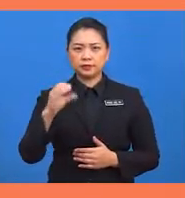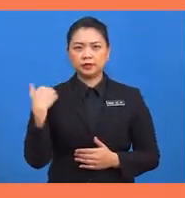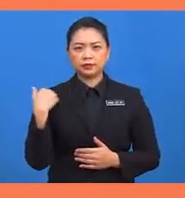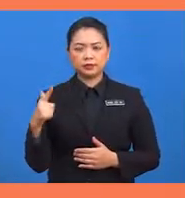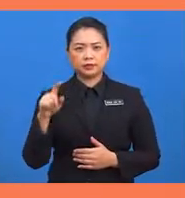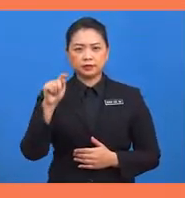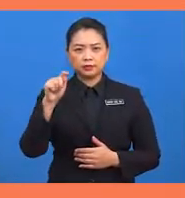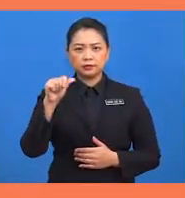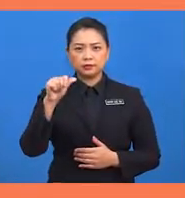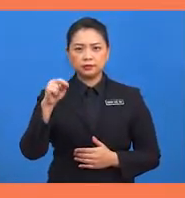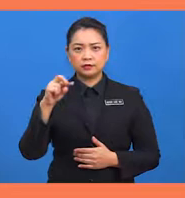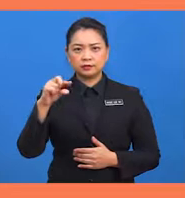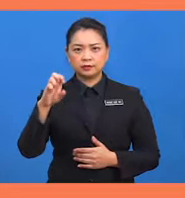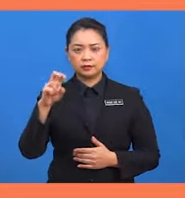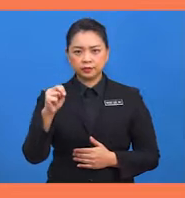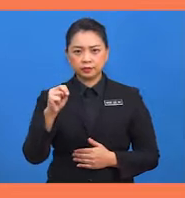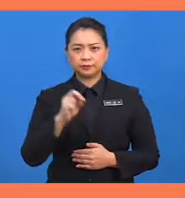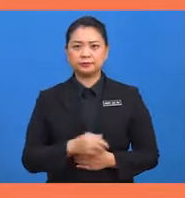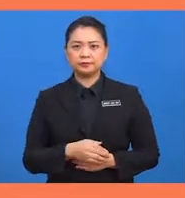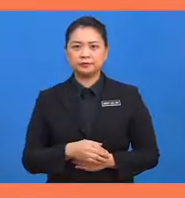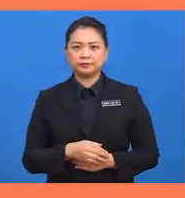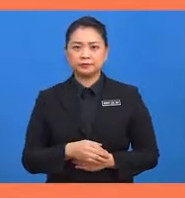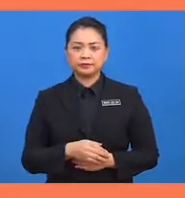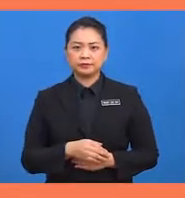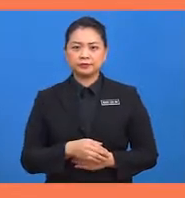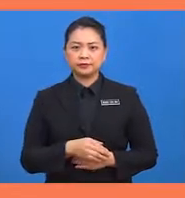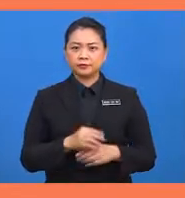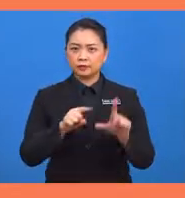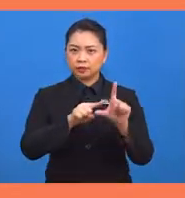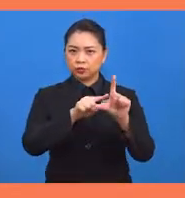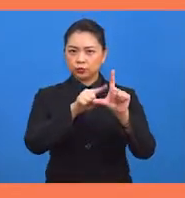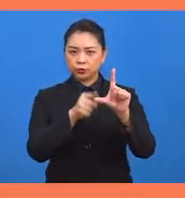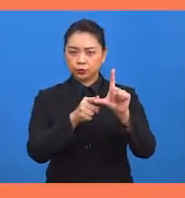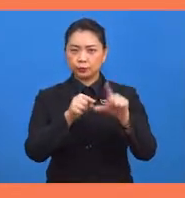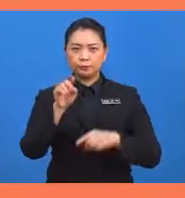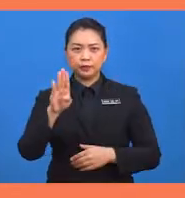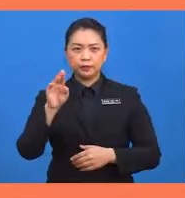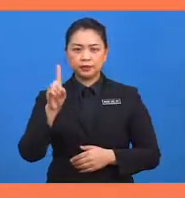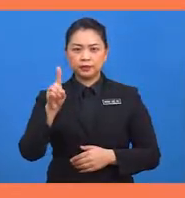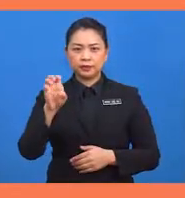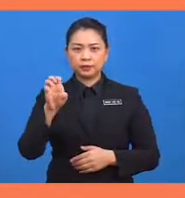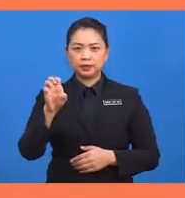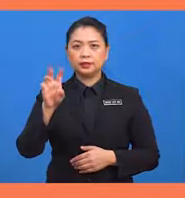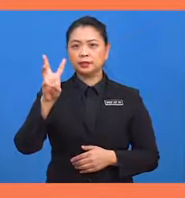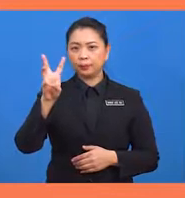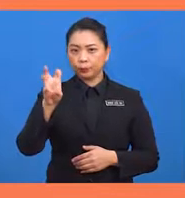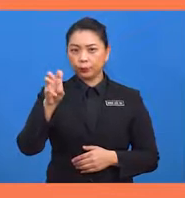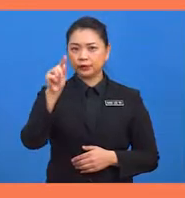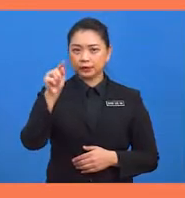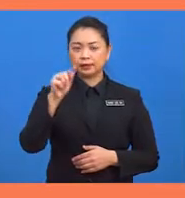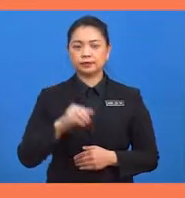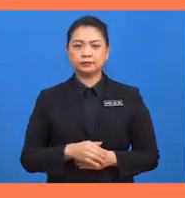tenjen kepada bulatan. Diberi bahawa sudut BDE ialah 60 darjah.